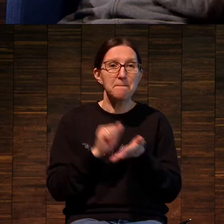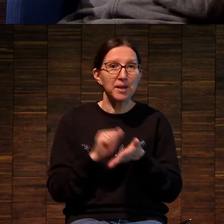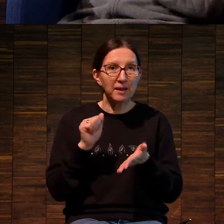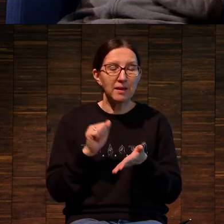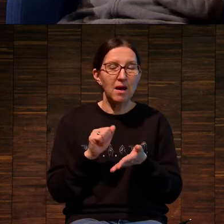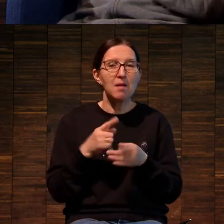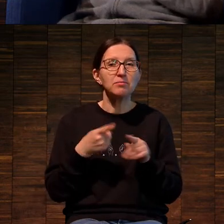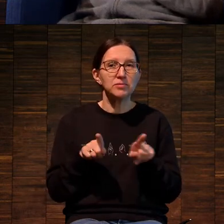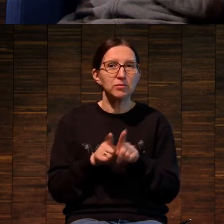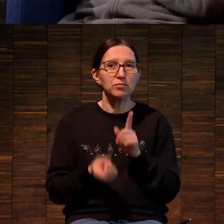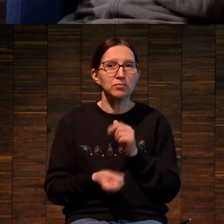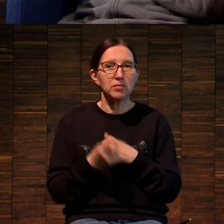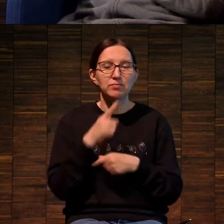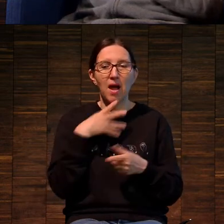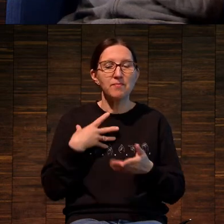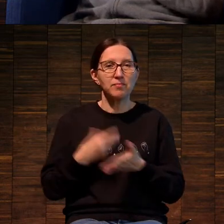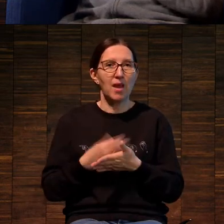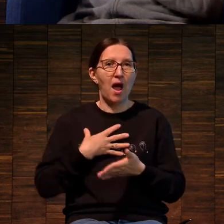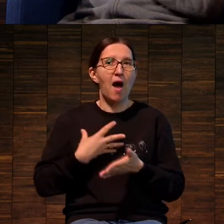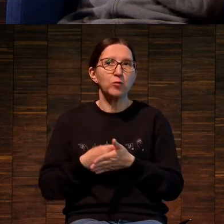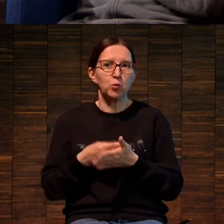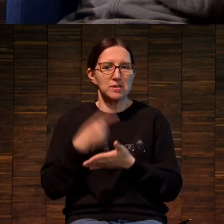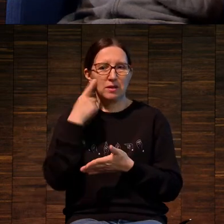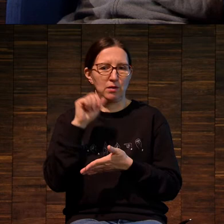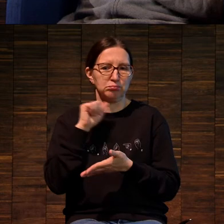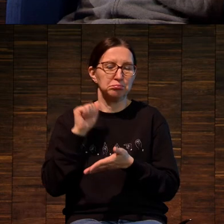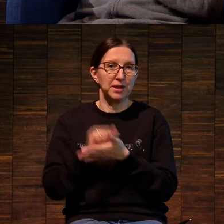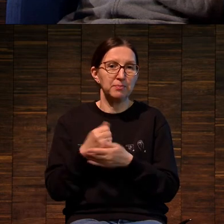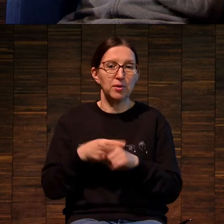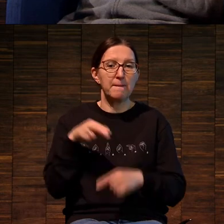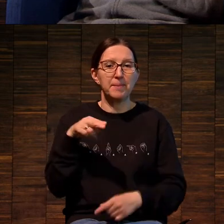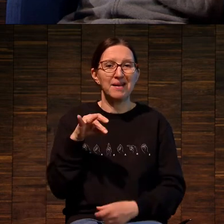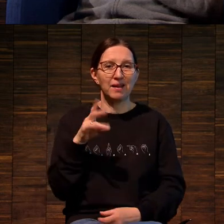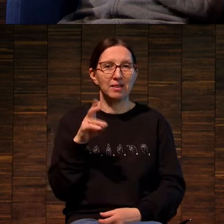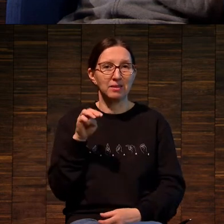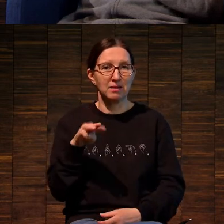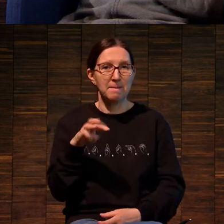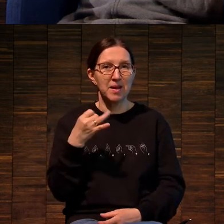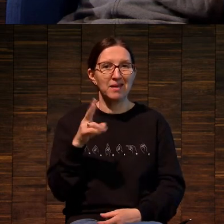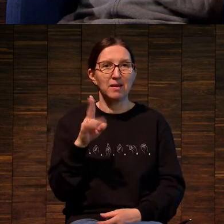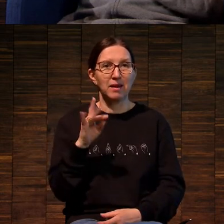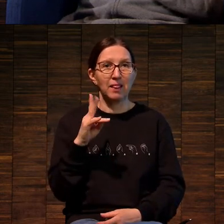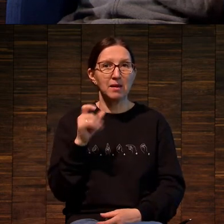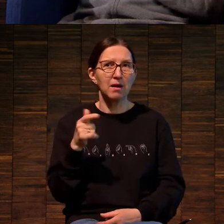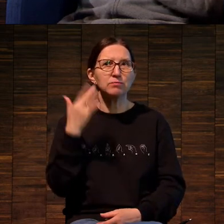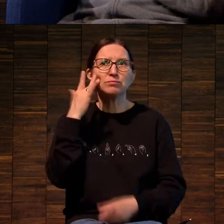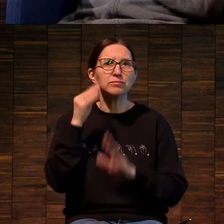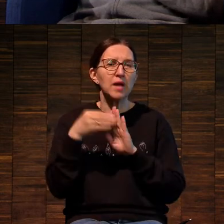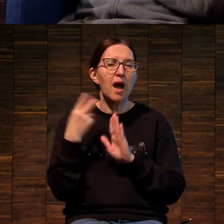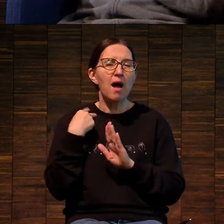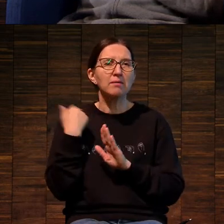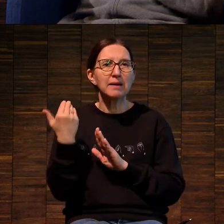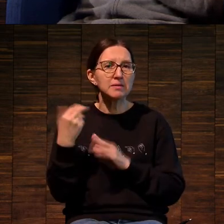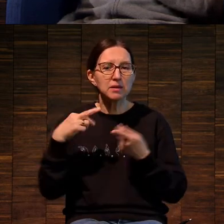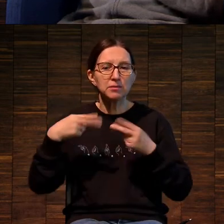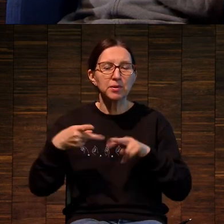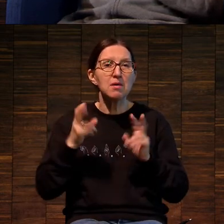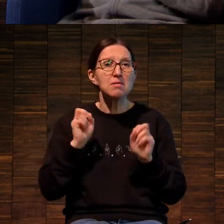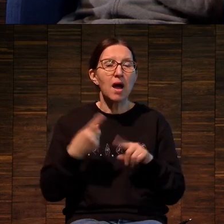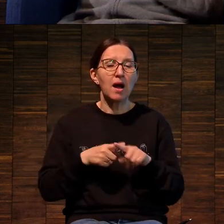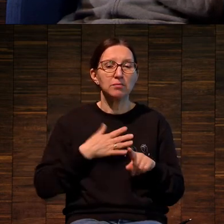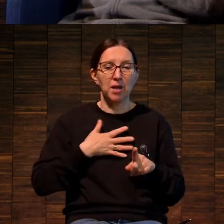данном случае еще появляется слово авторский, потому что printmaking в английской коннотации это подразумевает